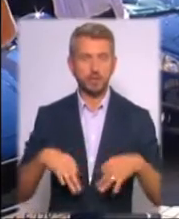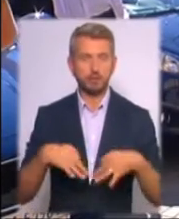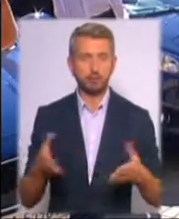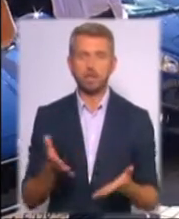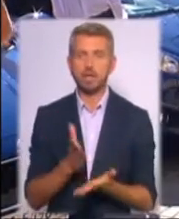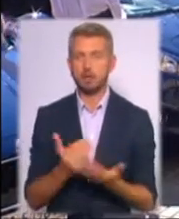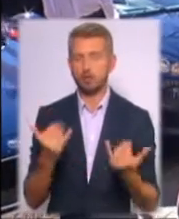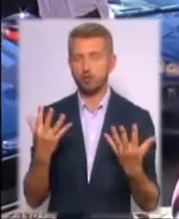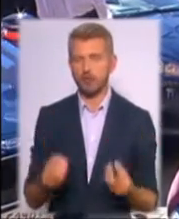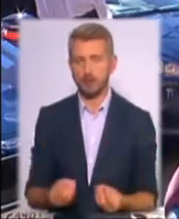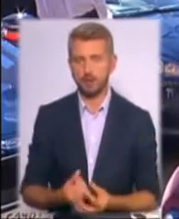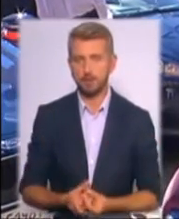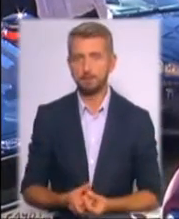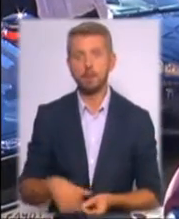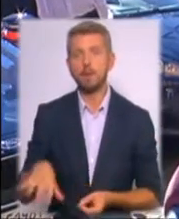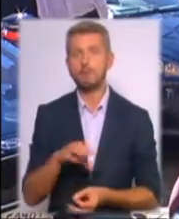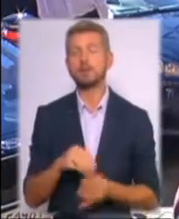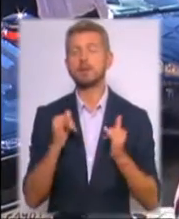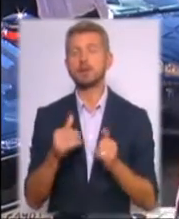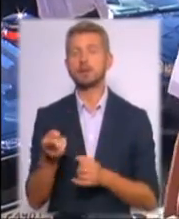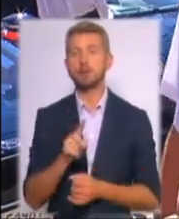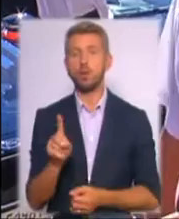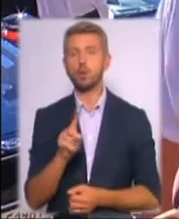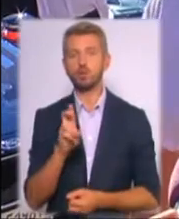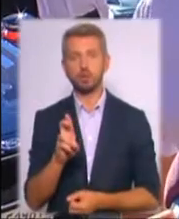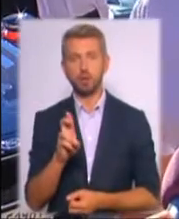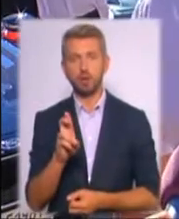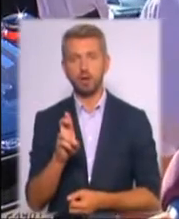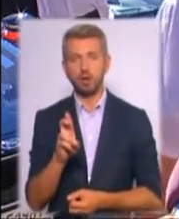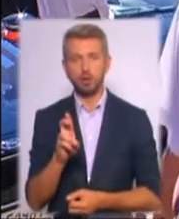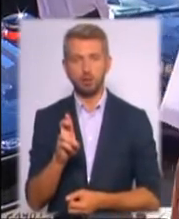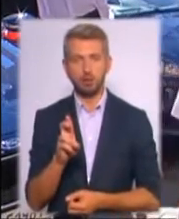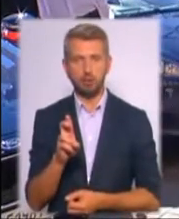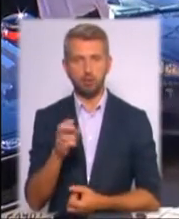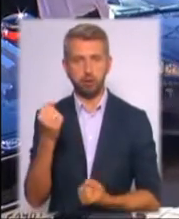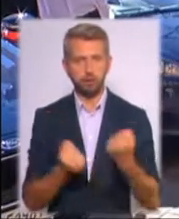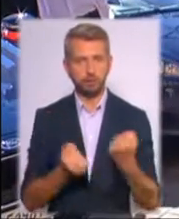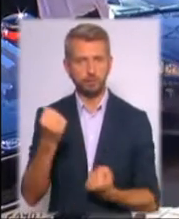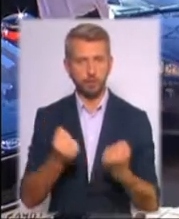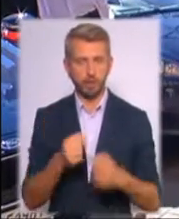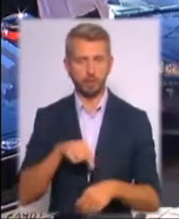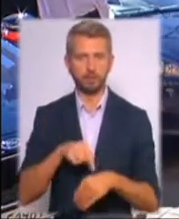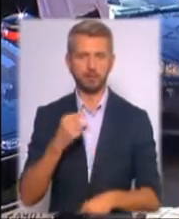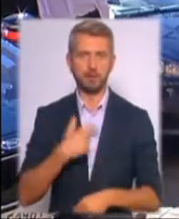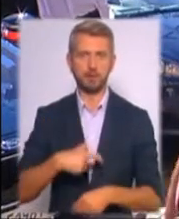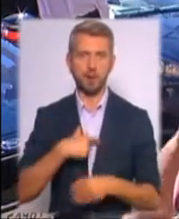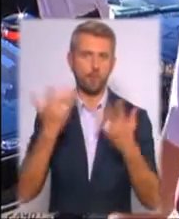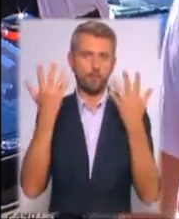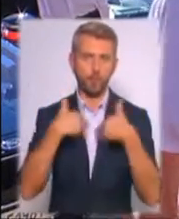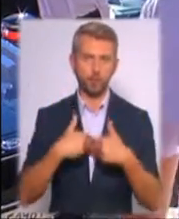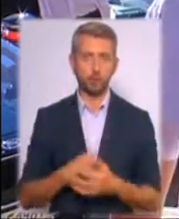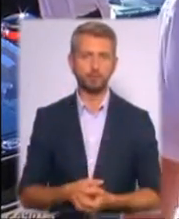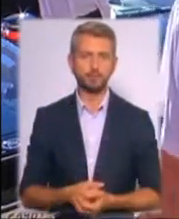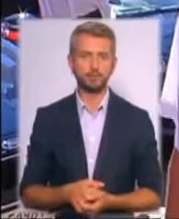на сьогоднішній день. Все для того, щоб водій почував себе комфортно, а